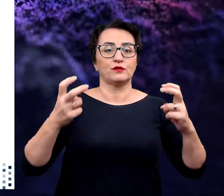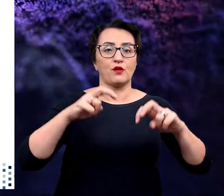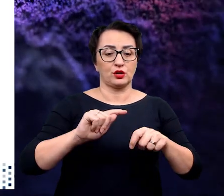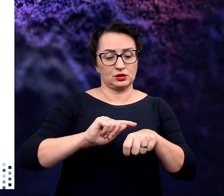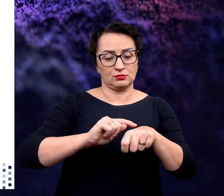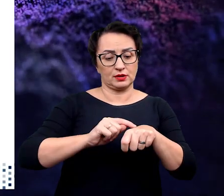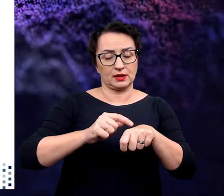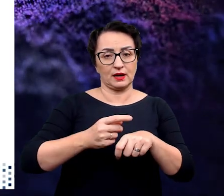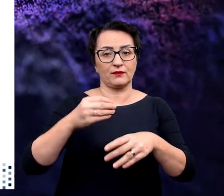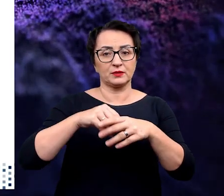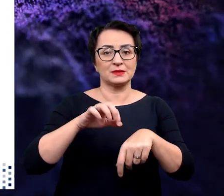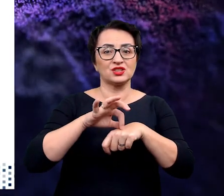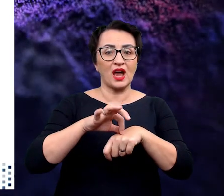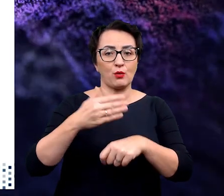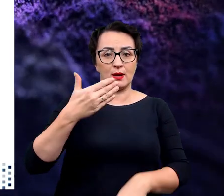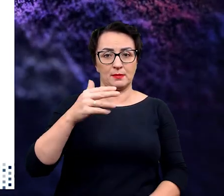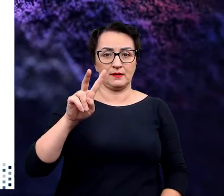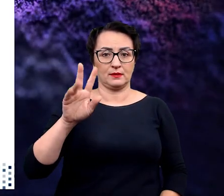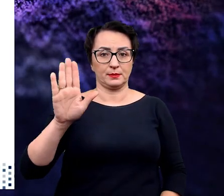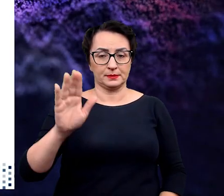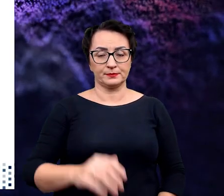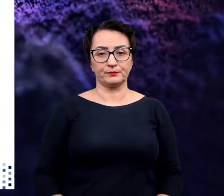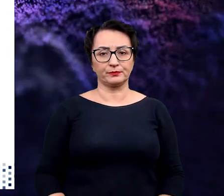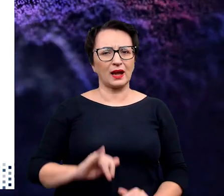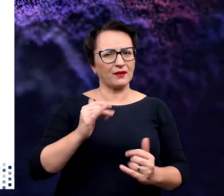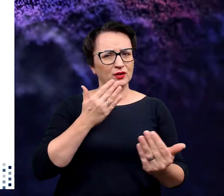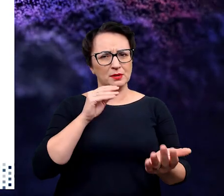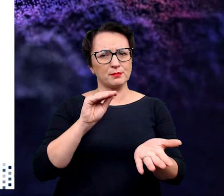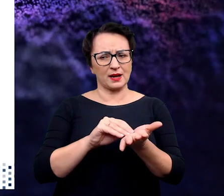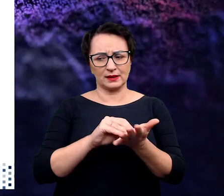pęcherzyków, które wypełniają ciało MVB. Jak to wygląda w praktyce?